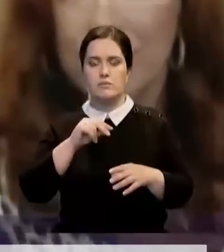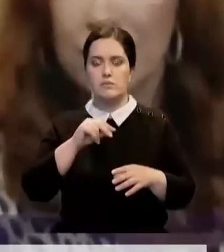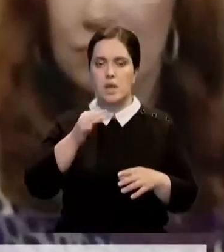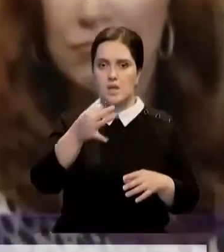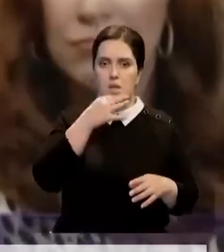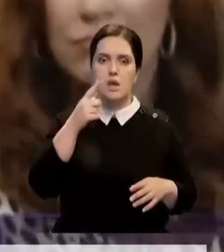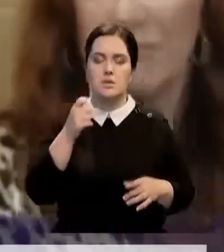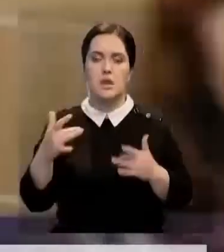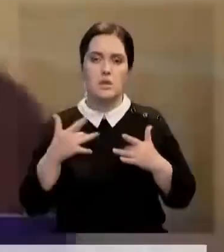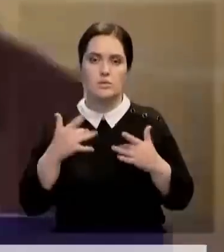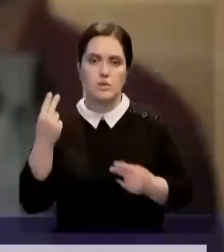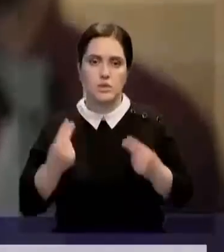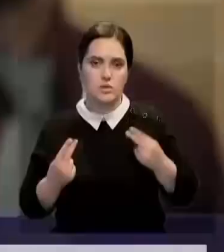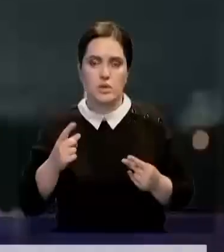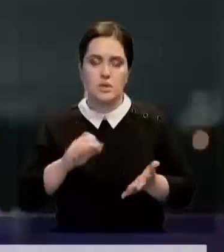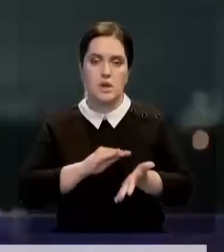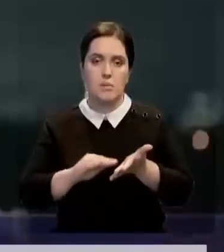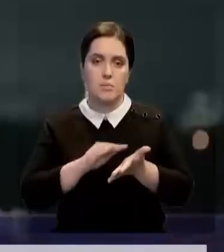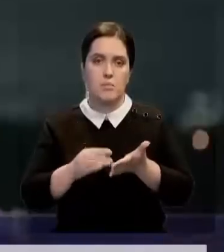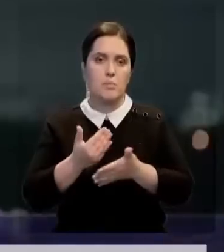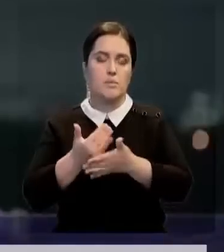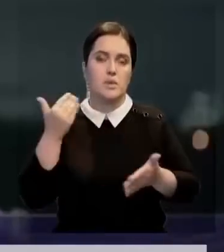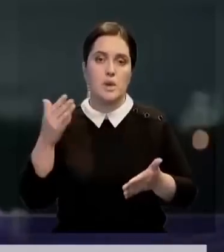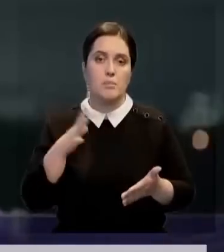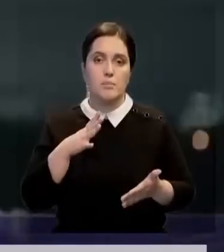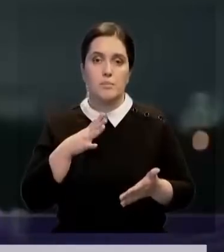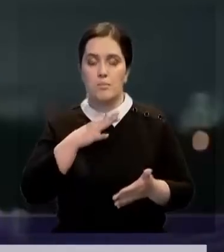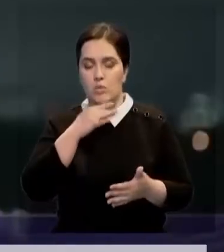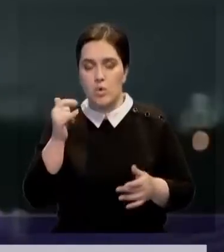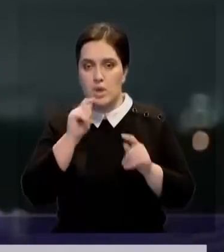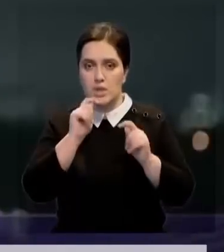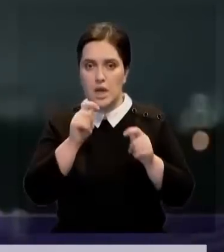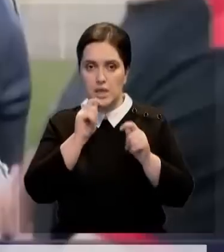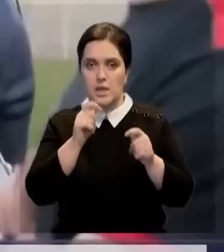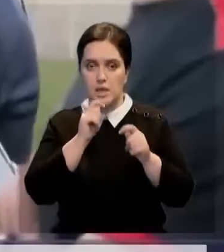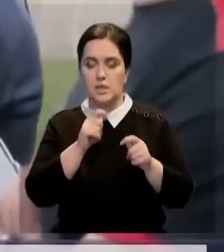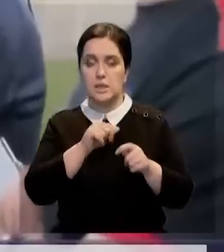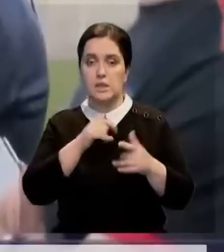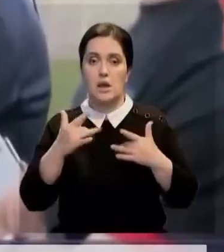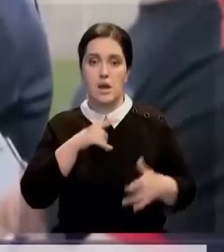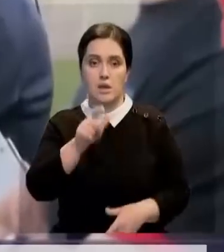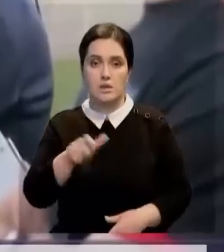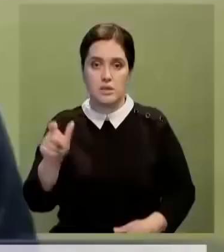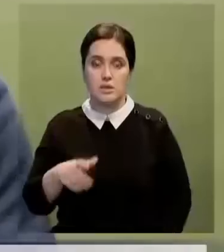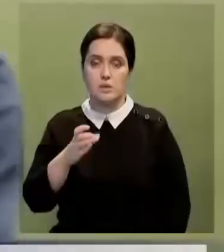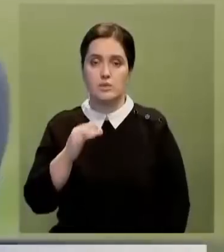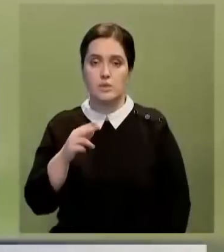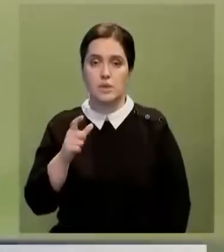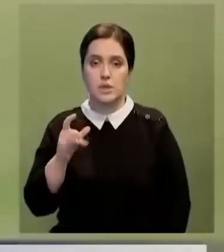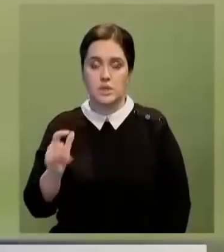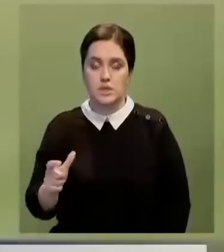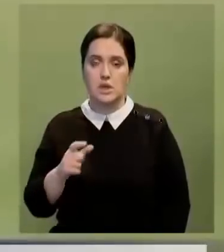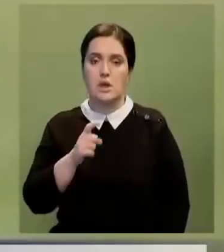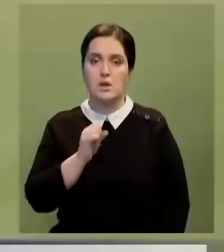частности за актерскую игру и сценарий. Предыдущие сезоны сериала завоевали множество наград, как и сами актеры – Джейсон Судейкис и Хана